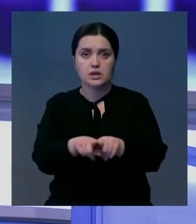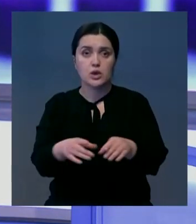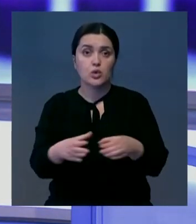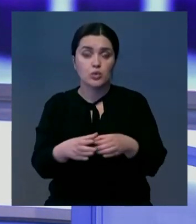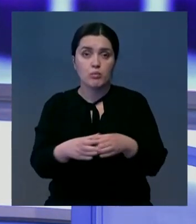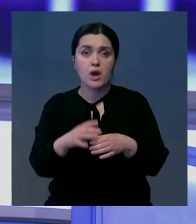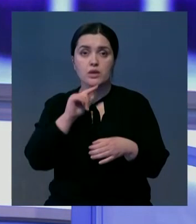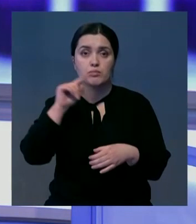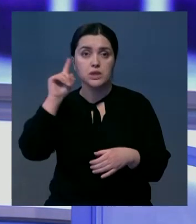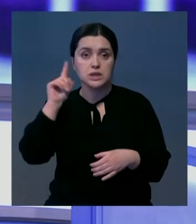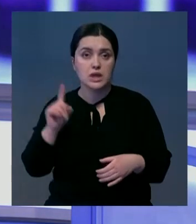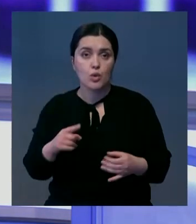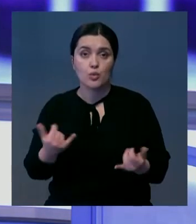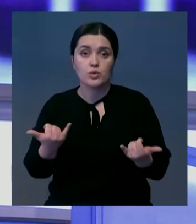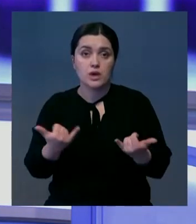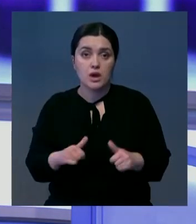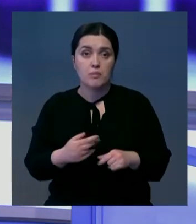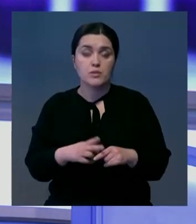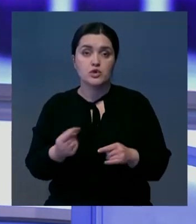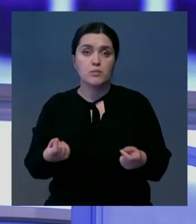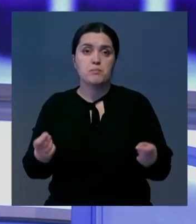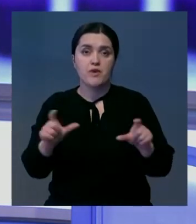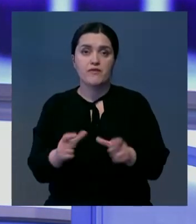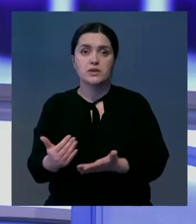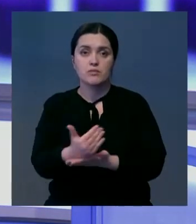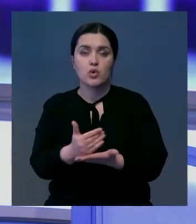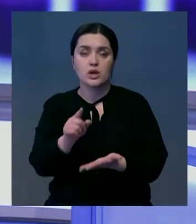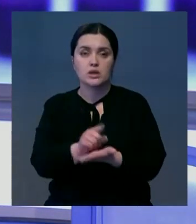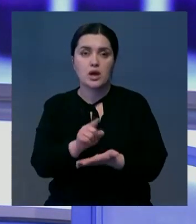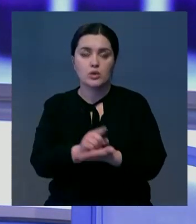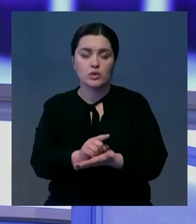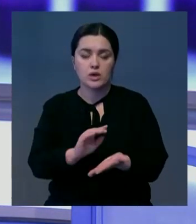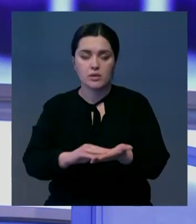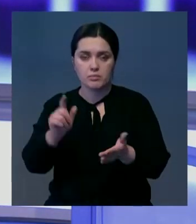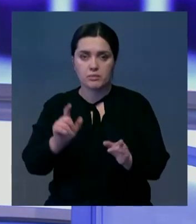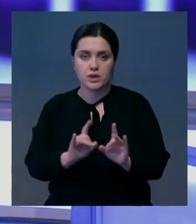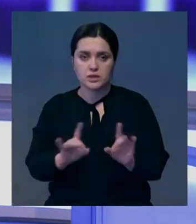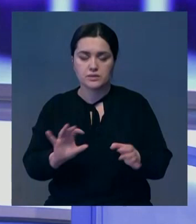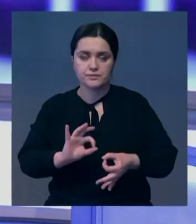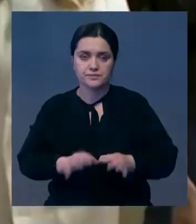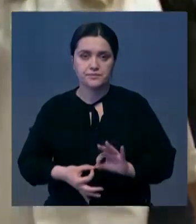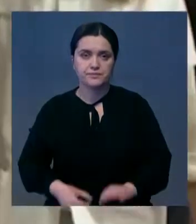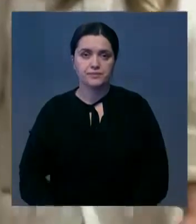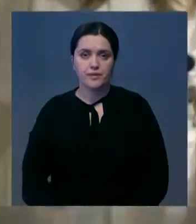экономика Израиля демонстрирует удивительные вещи. Повысился сбор налогов. Подробно об этом Сергей Услендер.